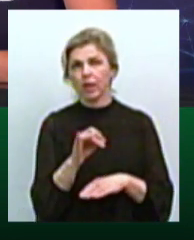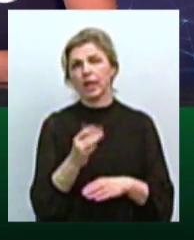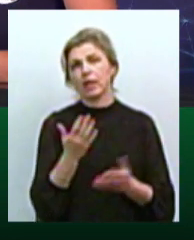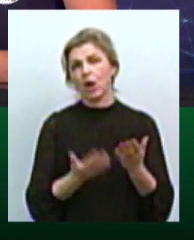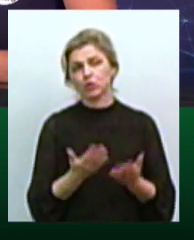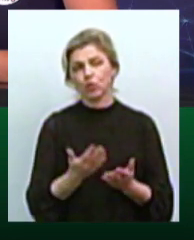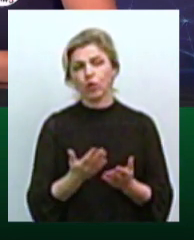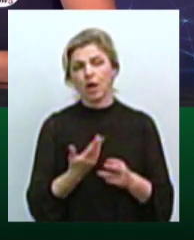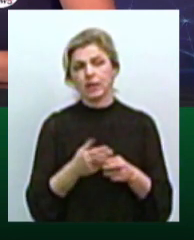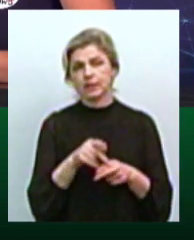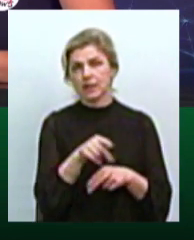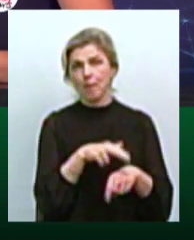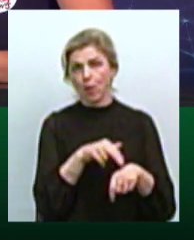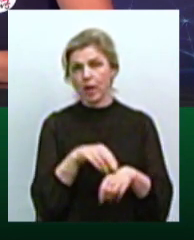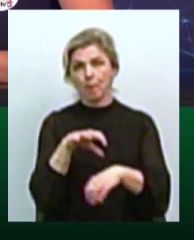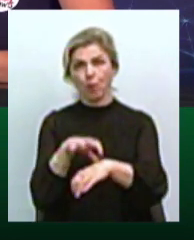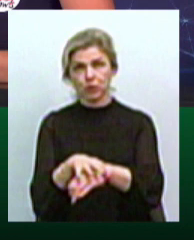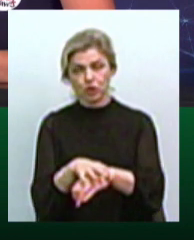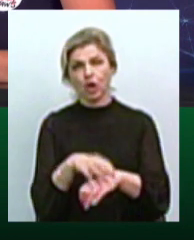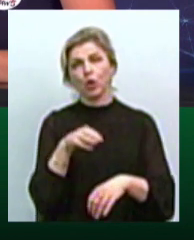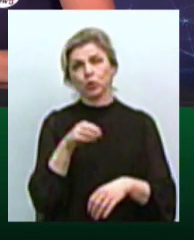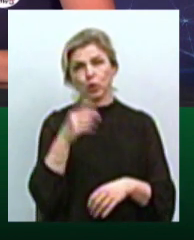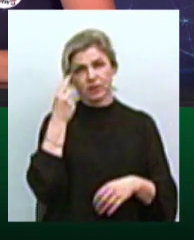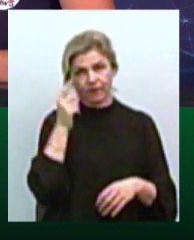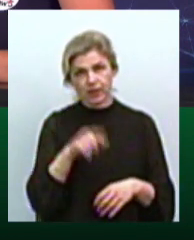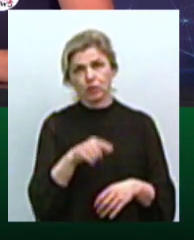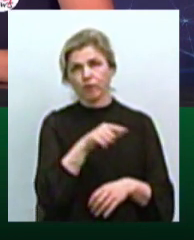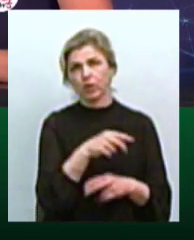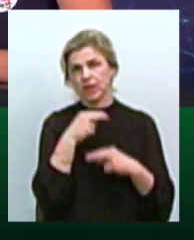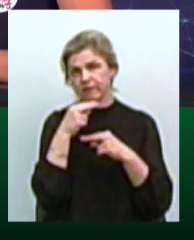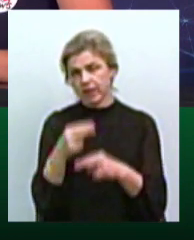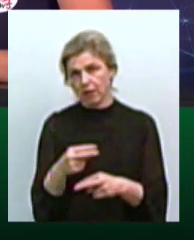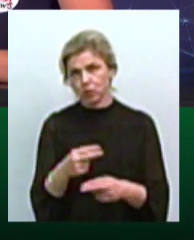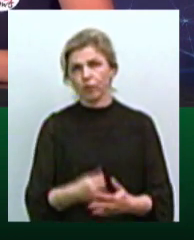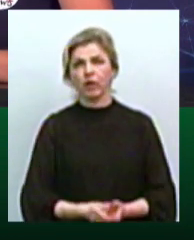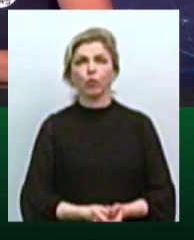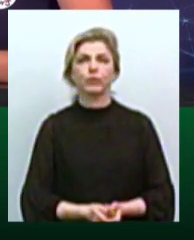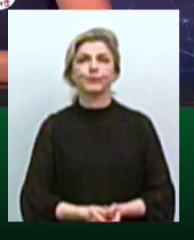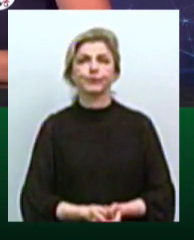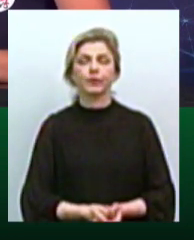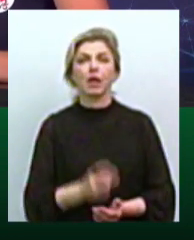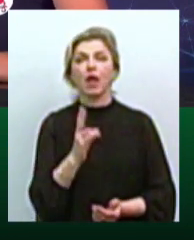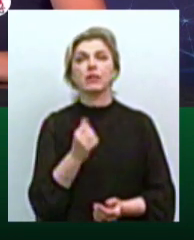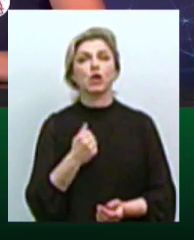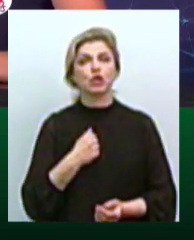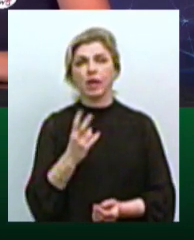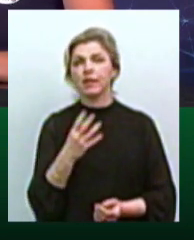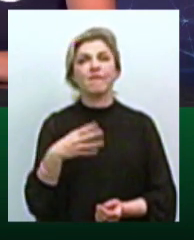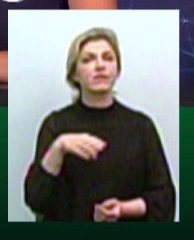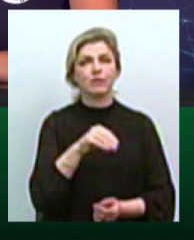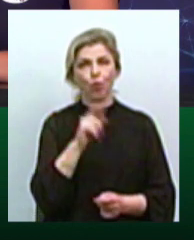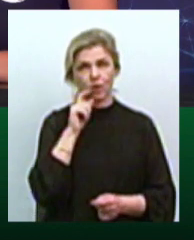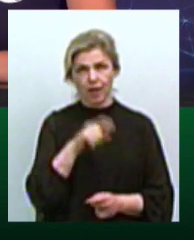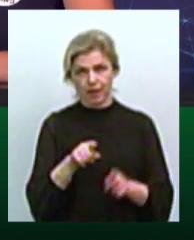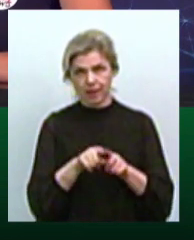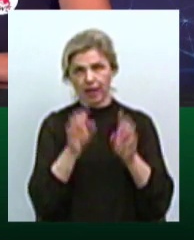це поліція помічає, то, звісно, вони звертають на це увагу. На жаль, не по всій Україні ці закони